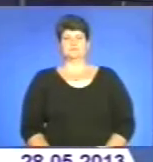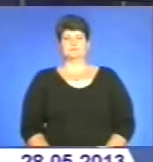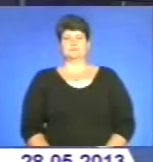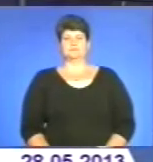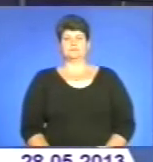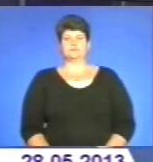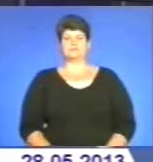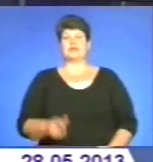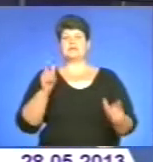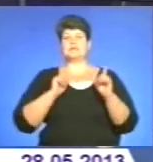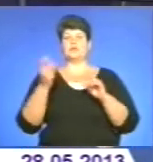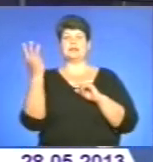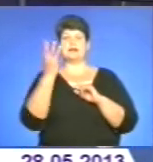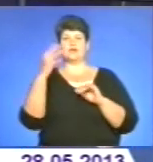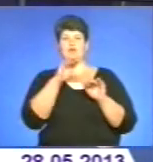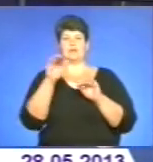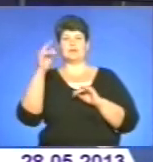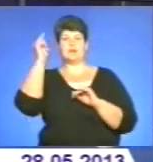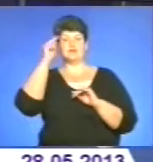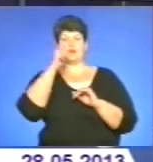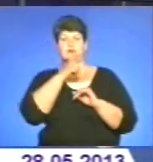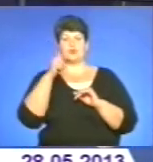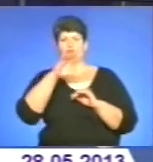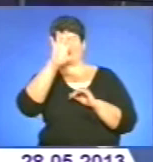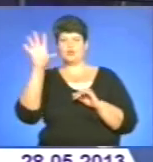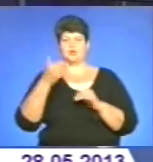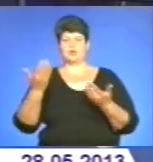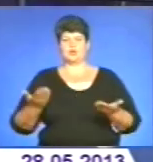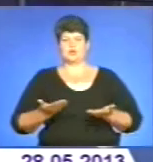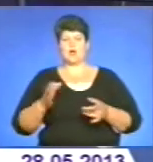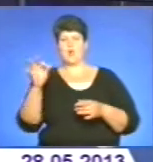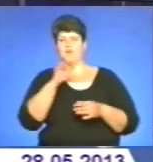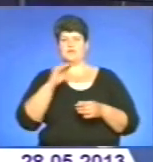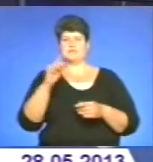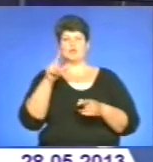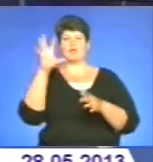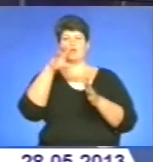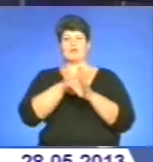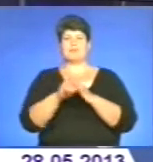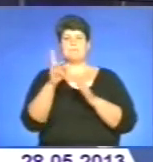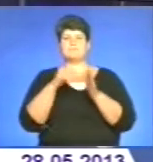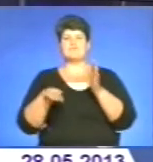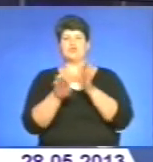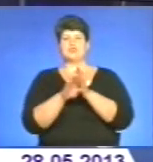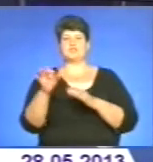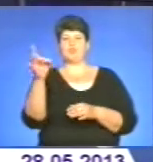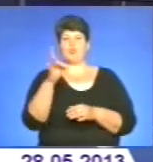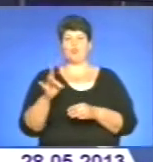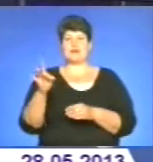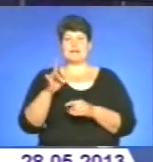Інститут третього рівня – навчання протягом усього життя. Офіційно його запровадили у Підволочийському районі.